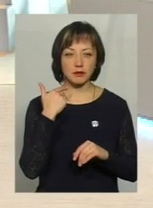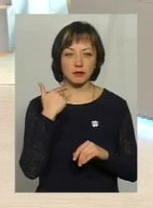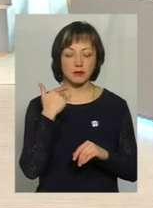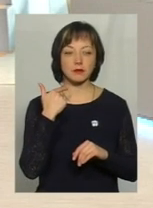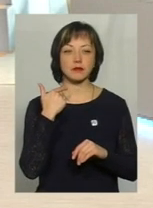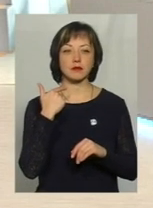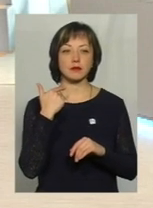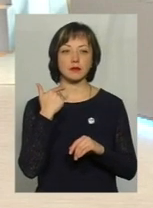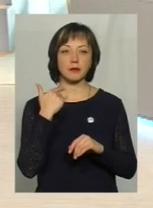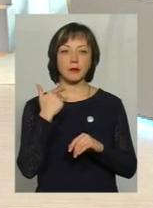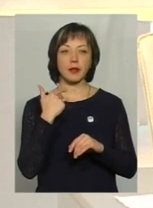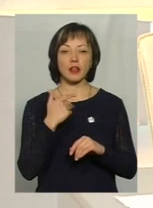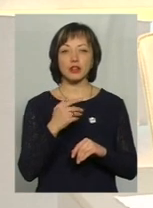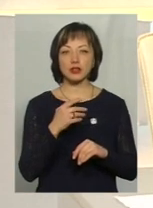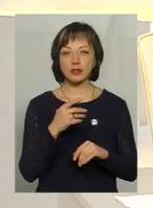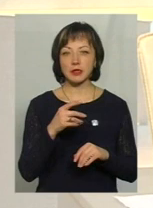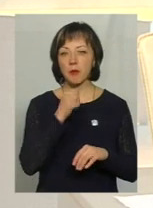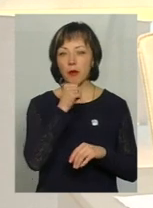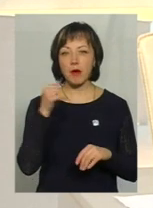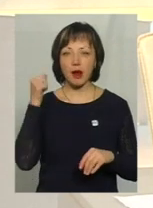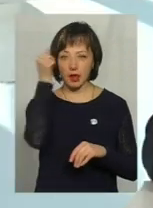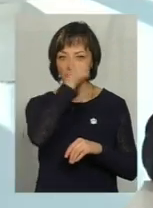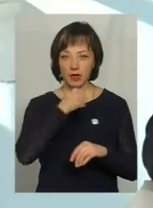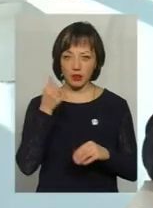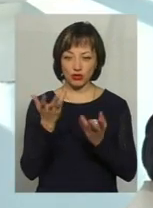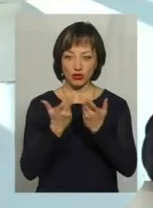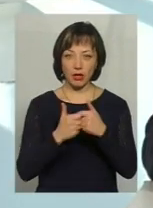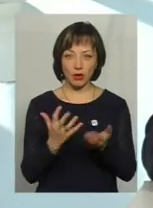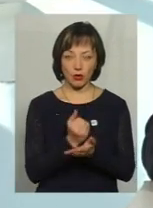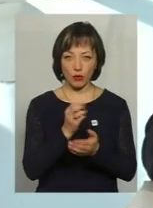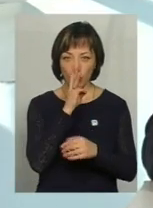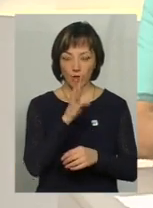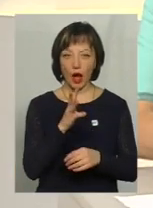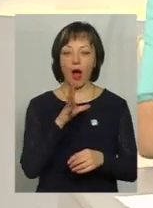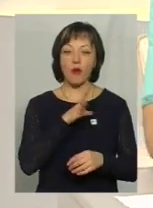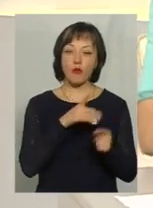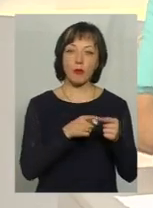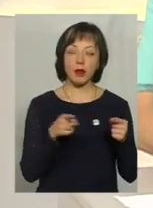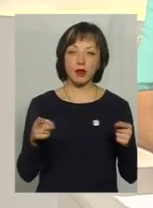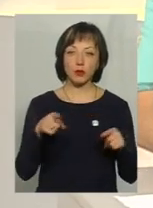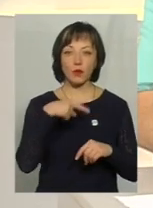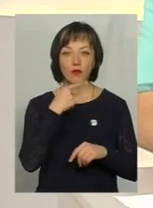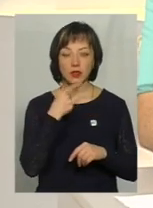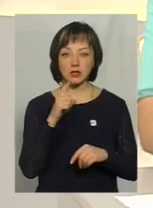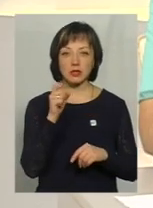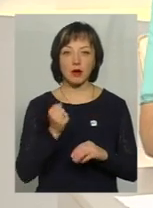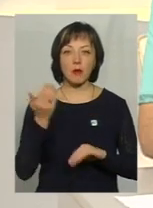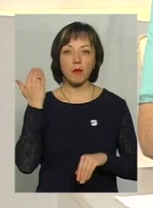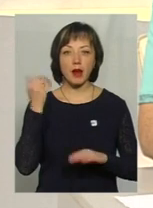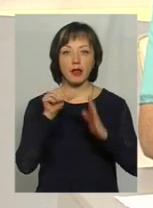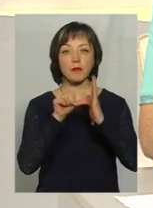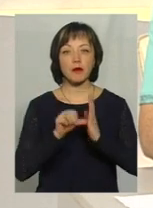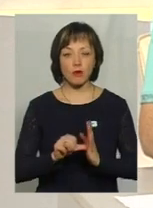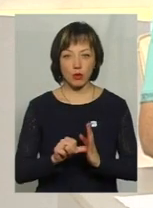4 кварталі за попередній рік. Був період, коли ми говорили про те, що за попередніх